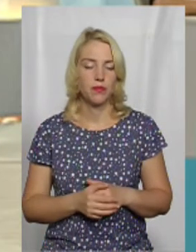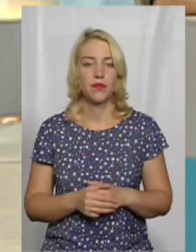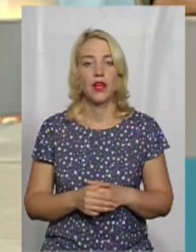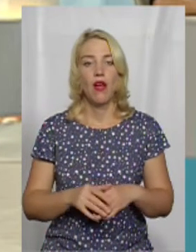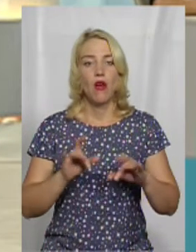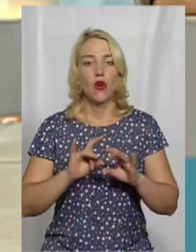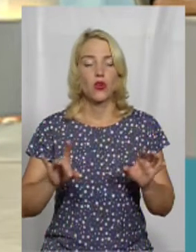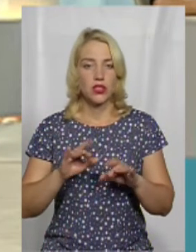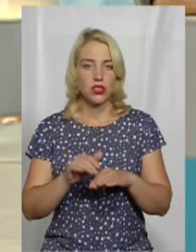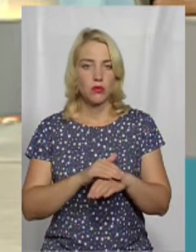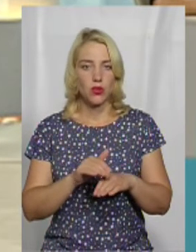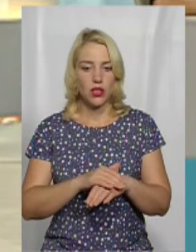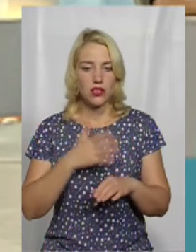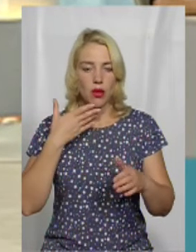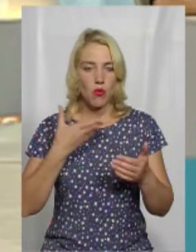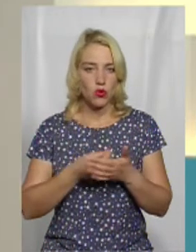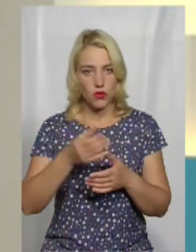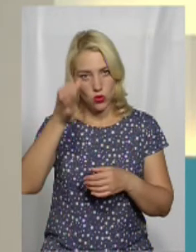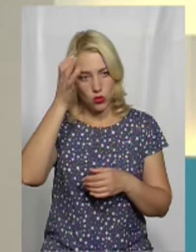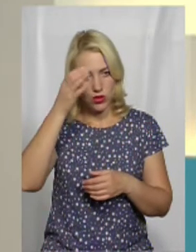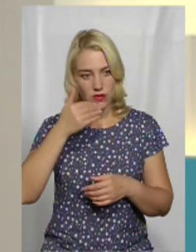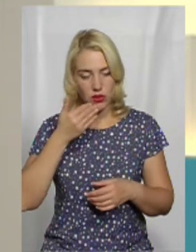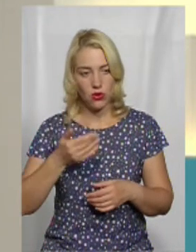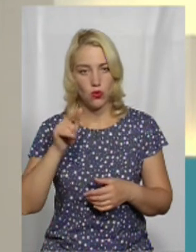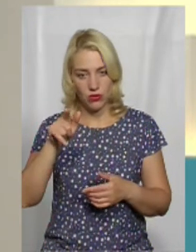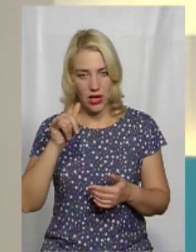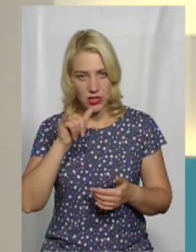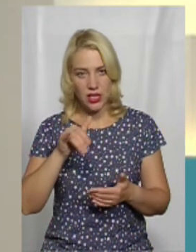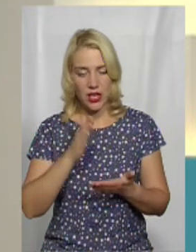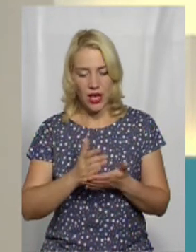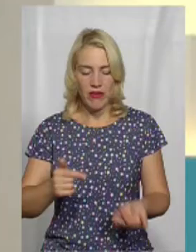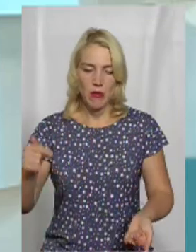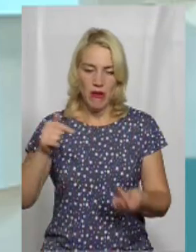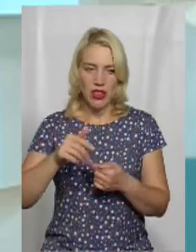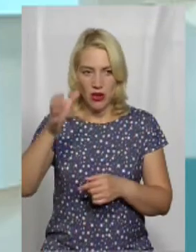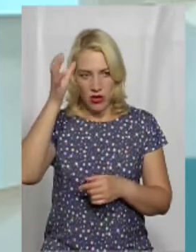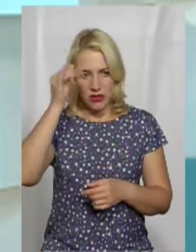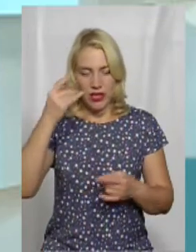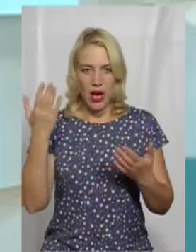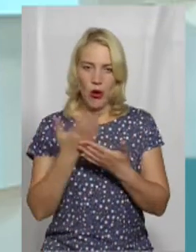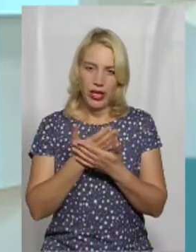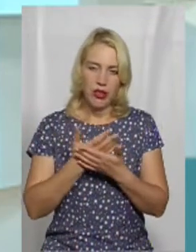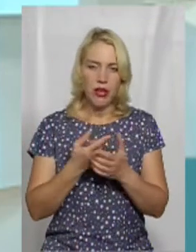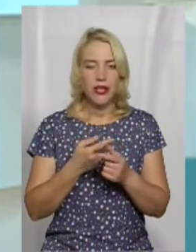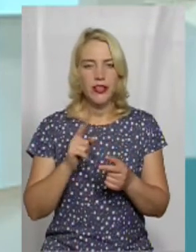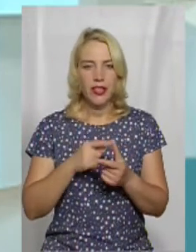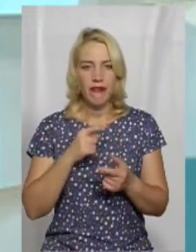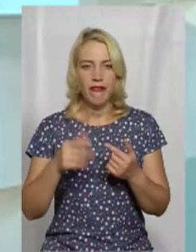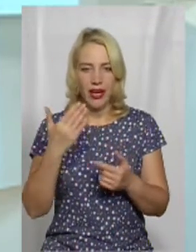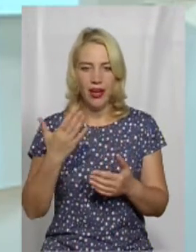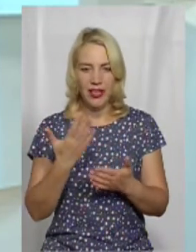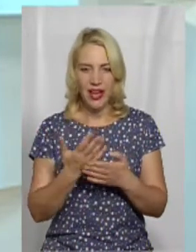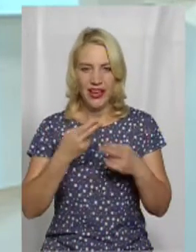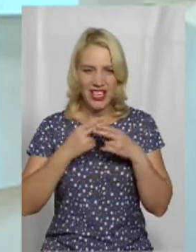Розкажіть, будь ласка, також про свою освіту. У вас є відповідна освіта робота в кіно, чи ви, наприклад, інженер? Інженер,